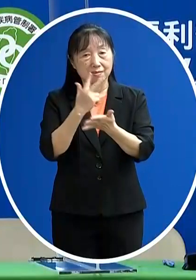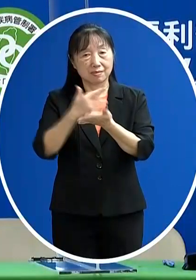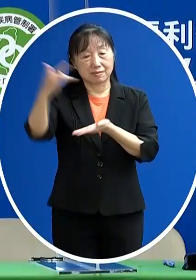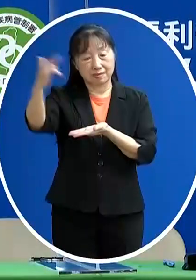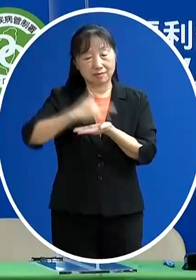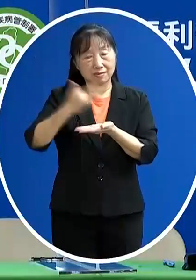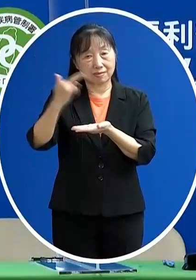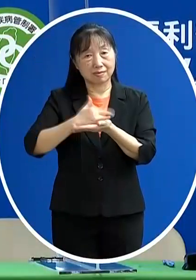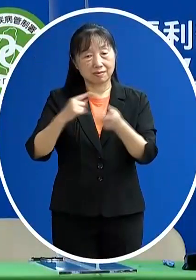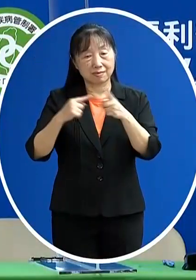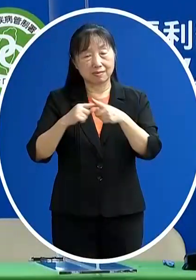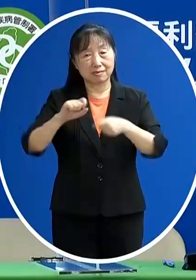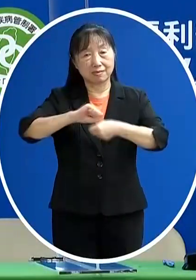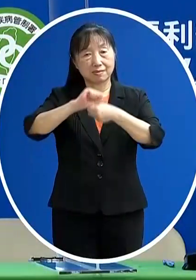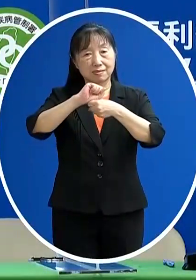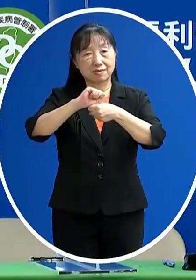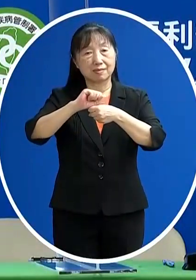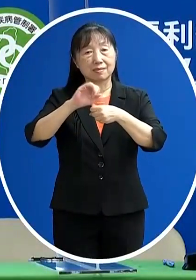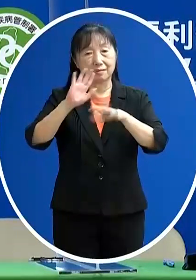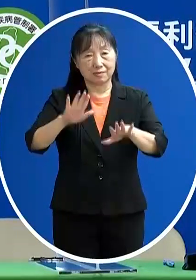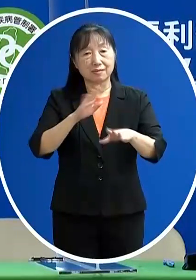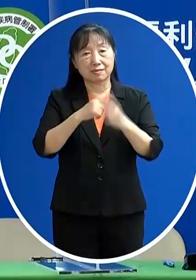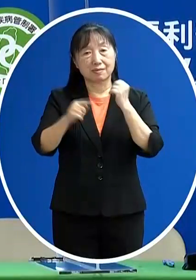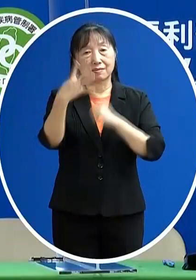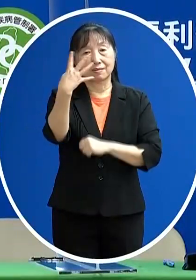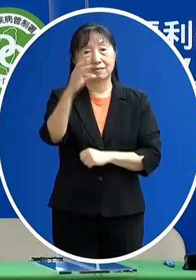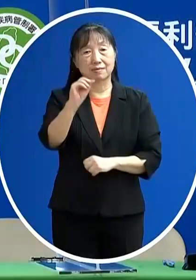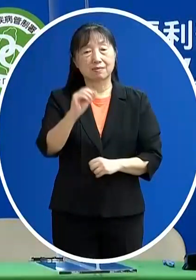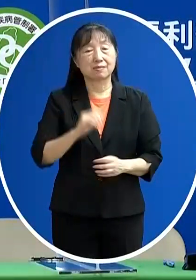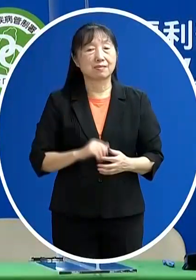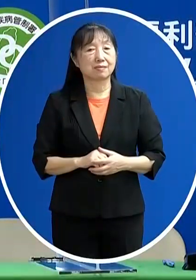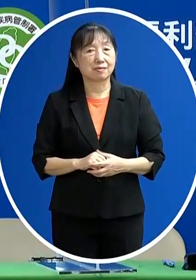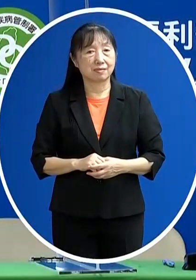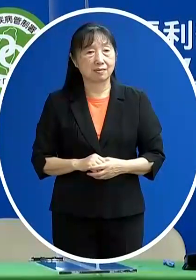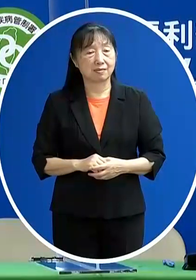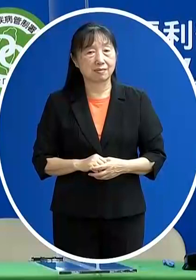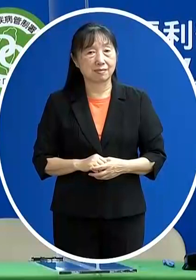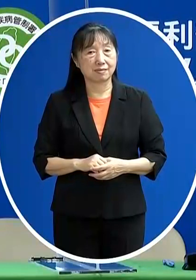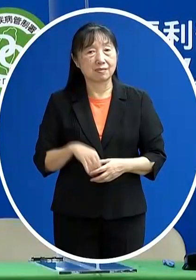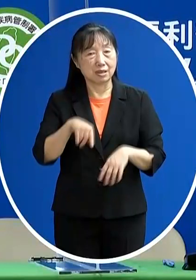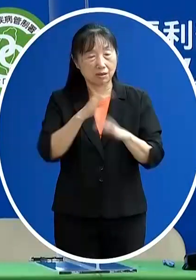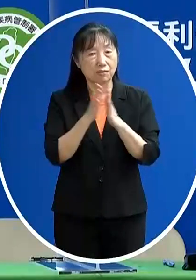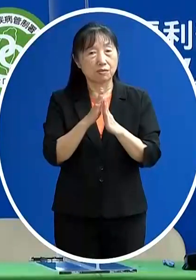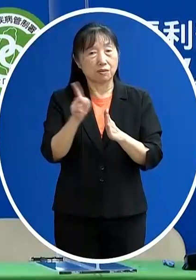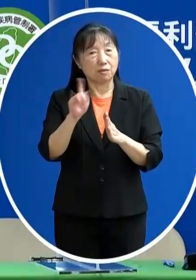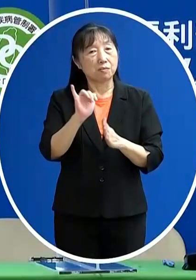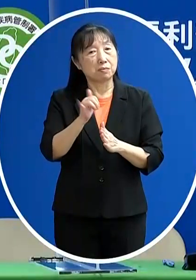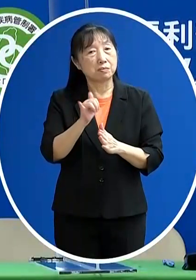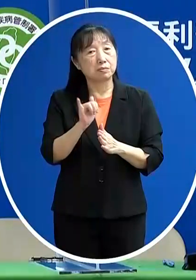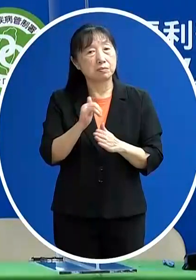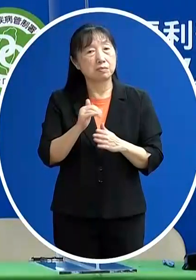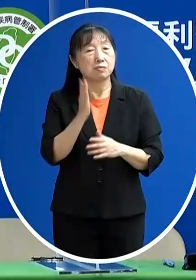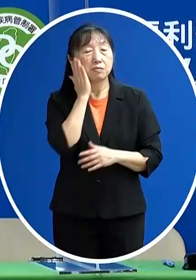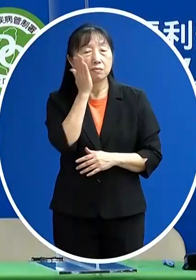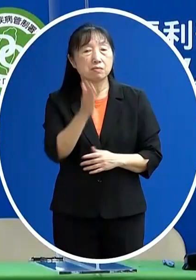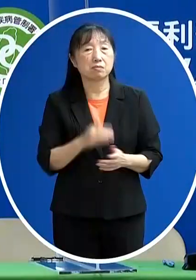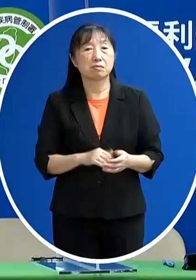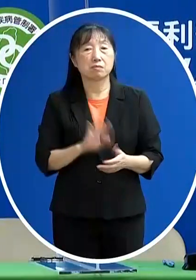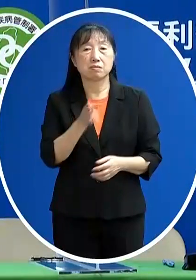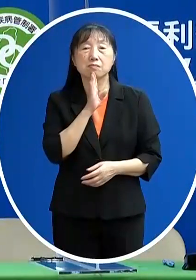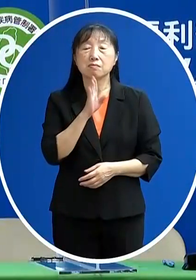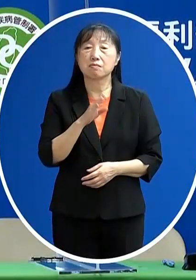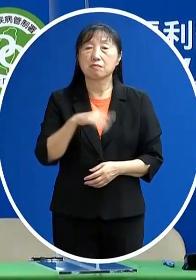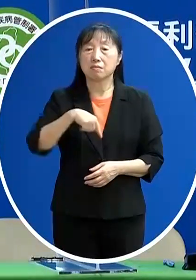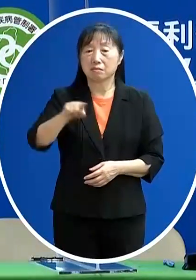人數那提高到4萬 那雖然是都還蠻順利的 但是尖峰